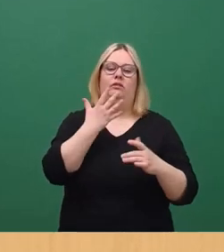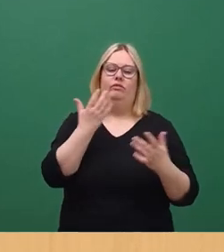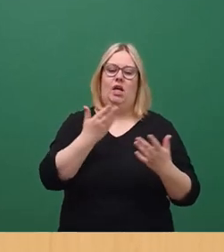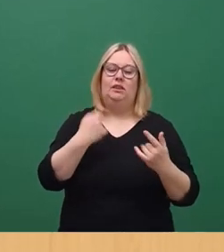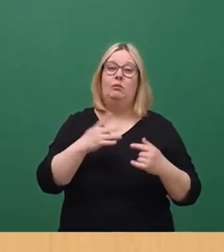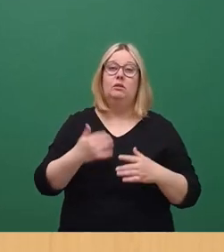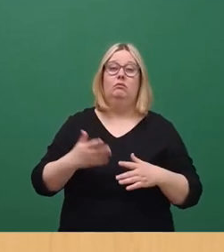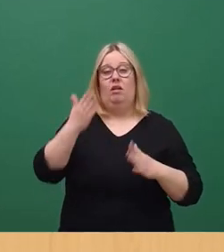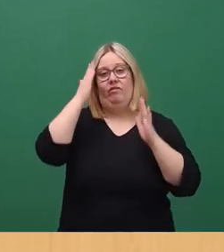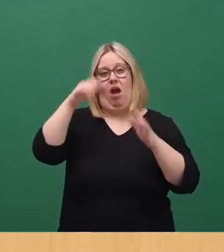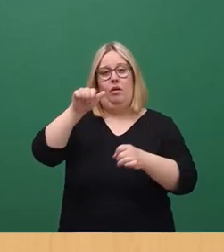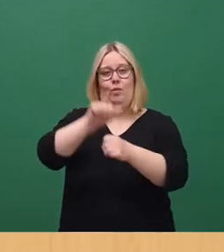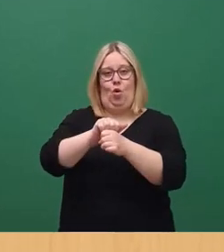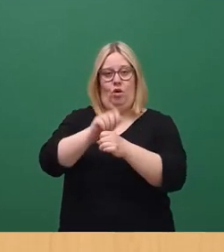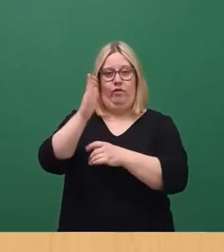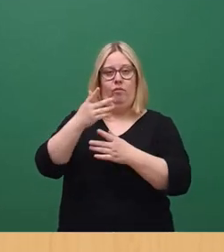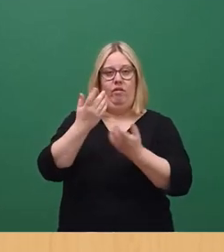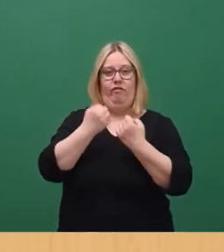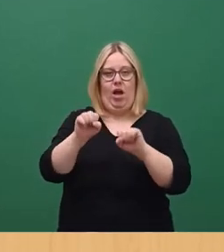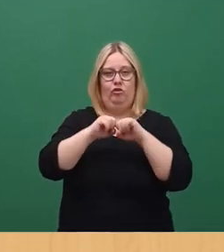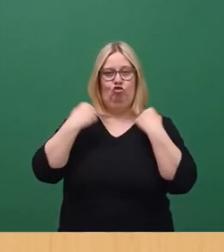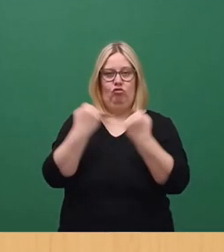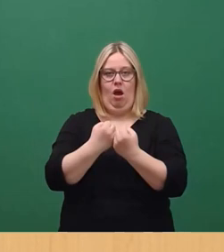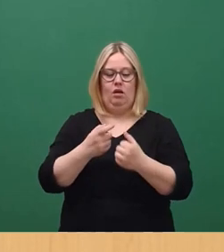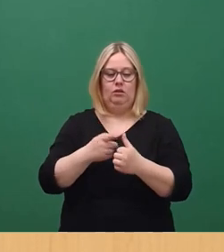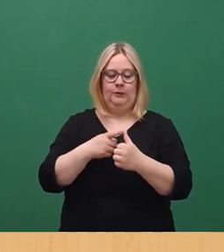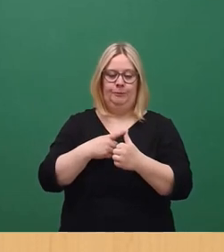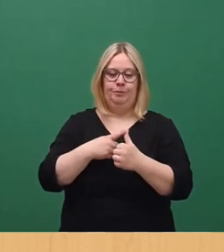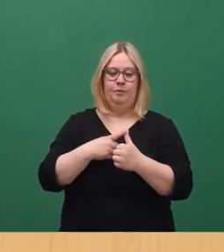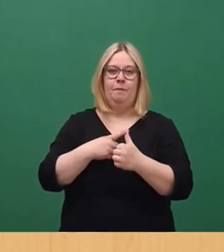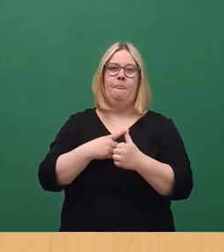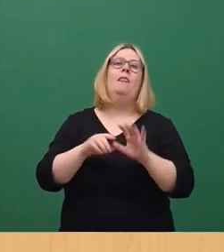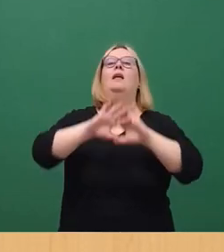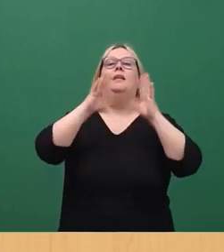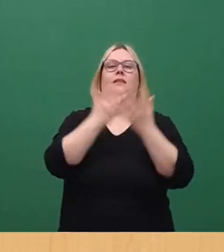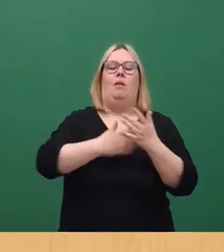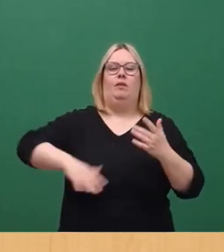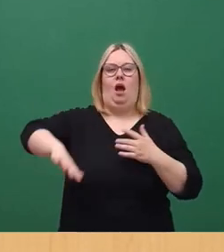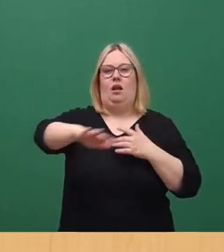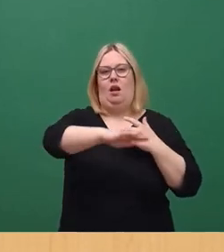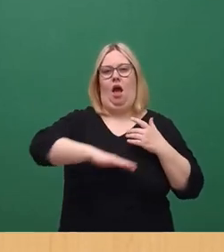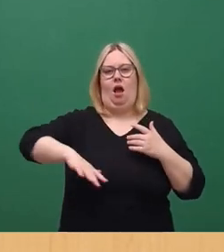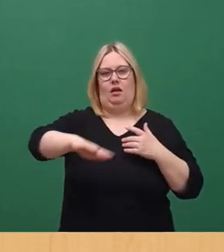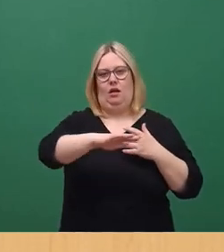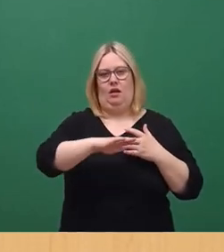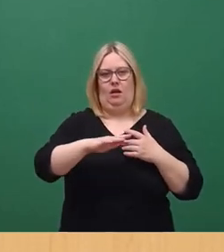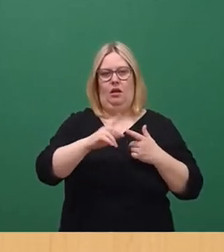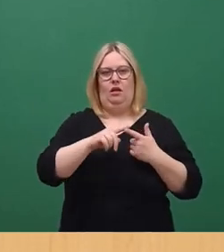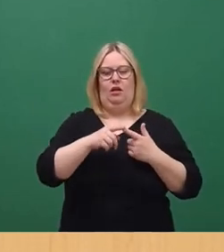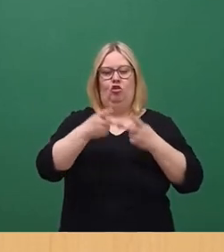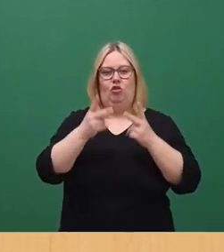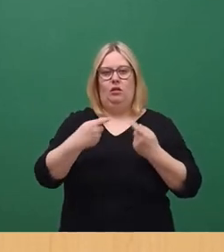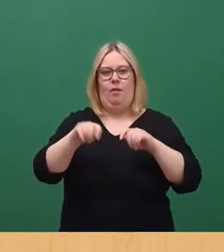Fachbehörde des Freistaates, das ist die Gesamtanlage, der gesamte Platz, die städtebauliche